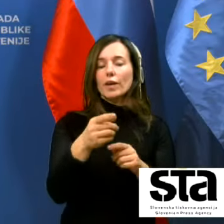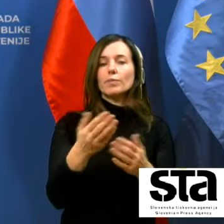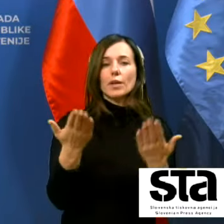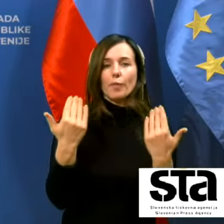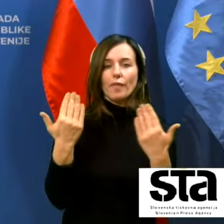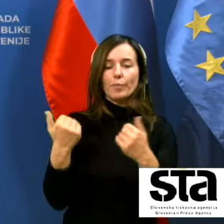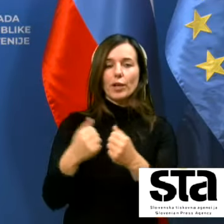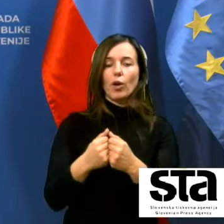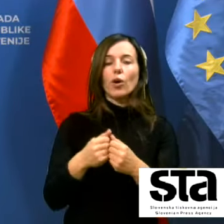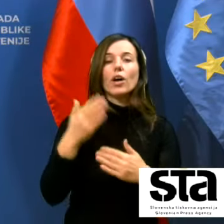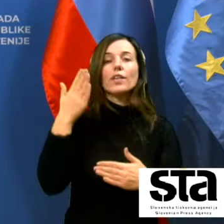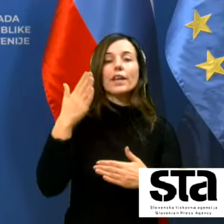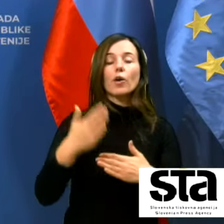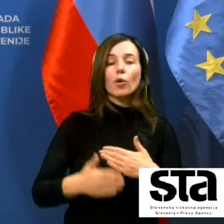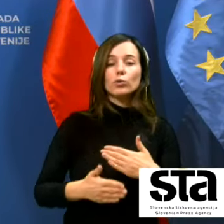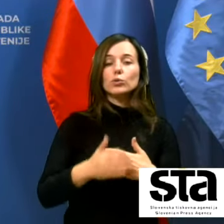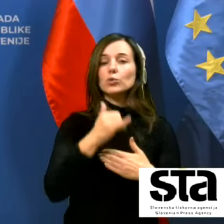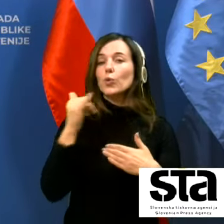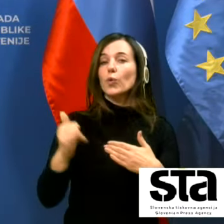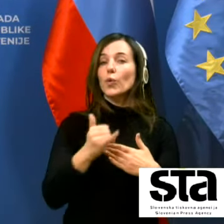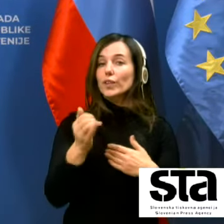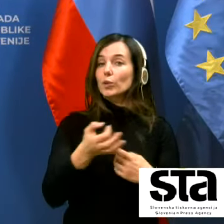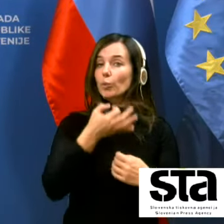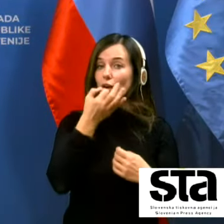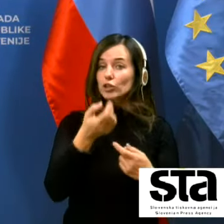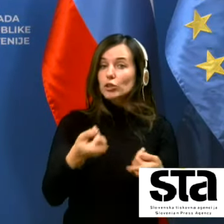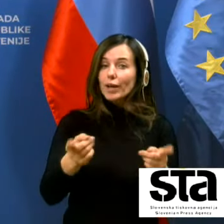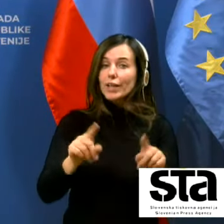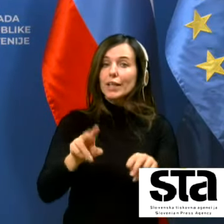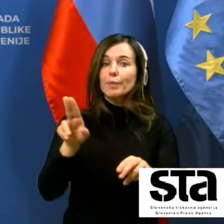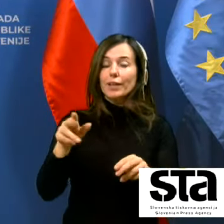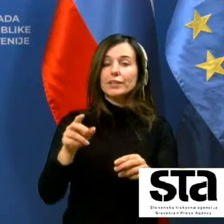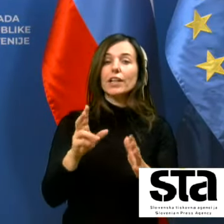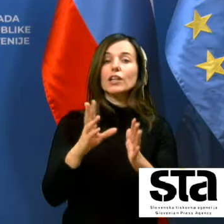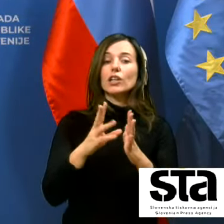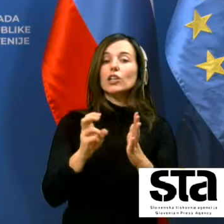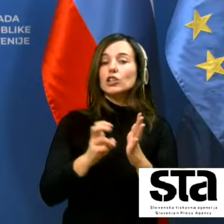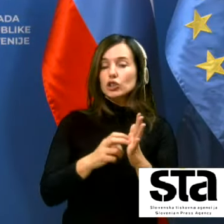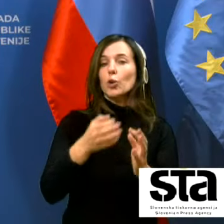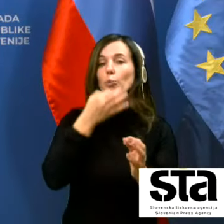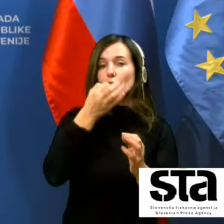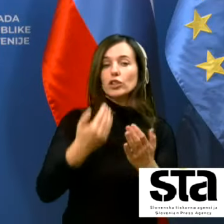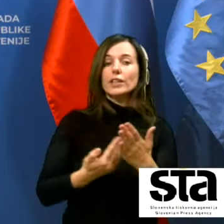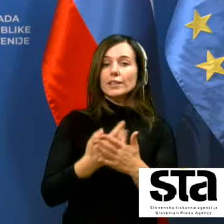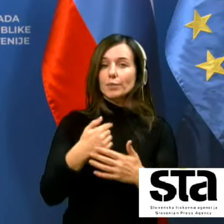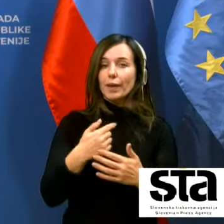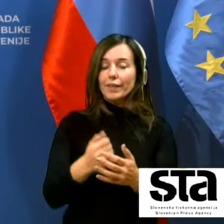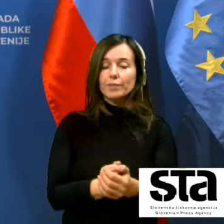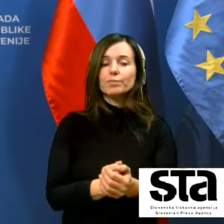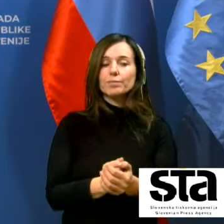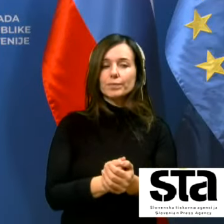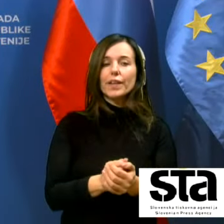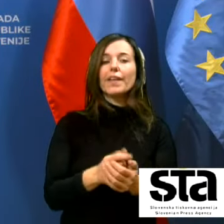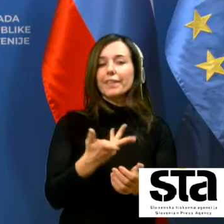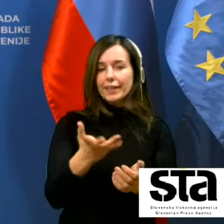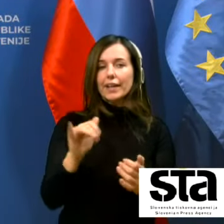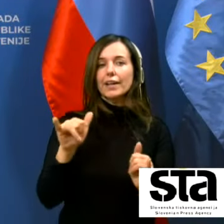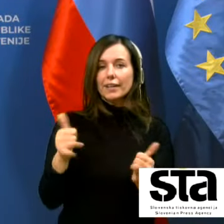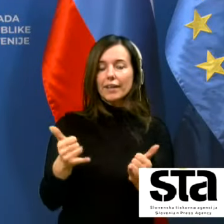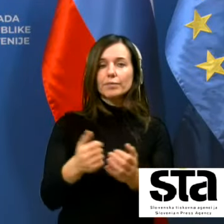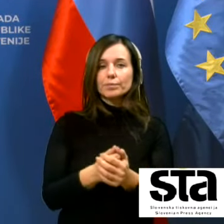na koncu tako kot vedno vprašam je morda še kako vprašanje zame tu pa nekaj bo